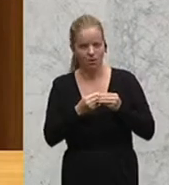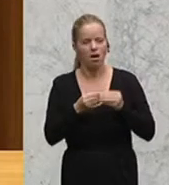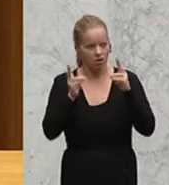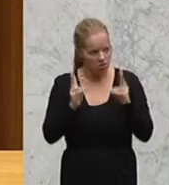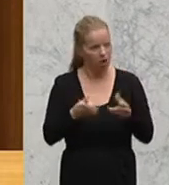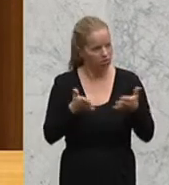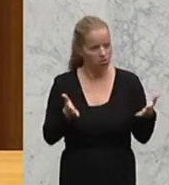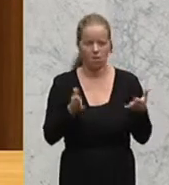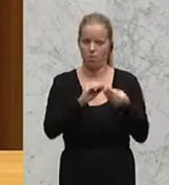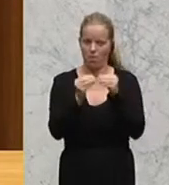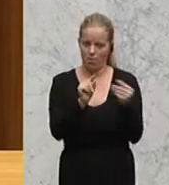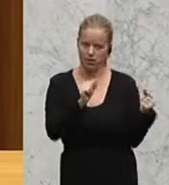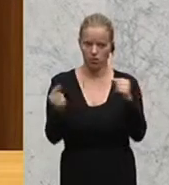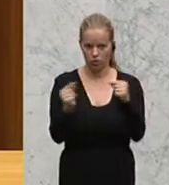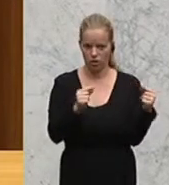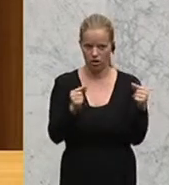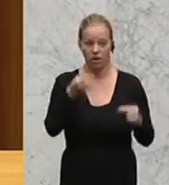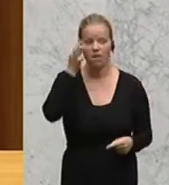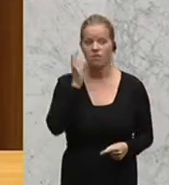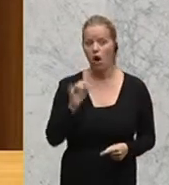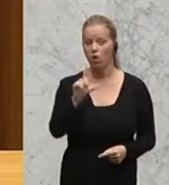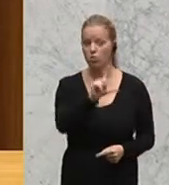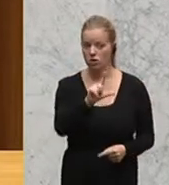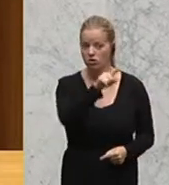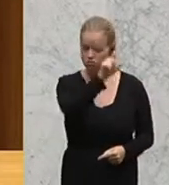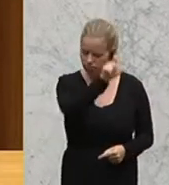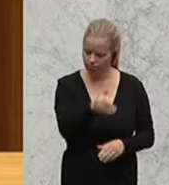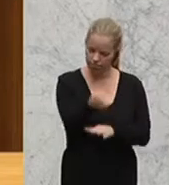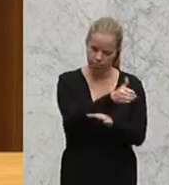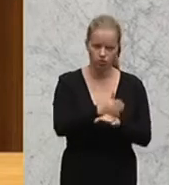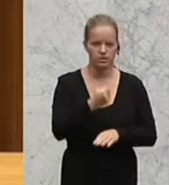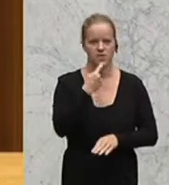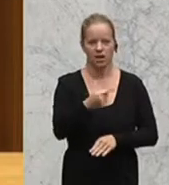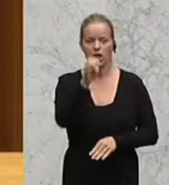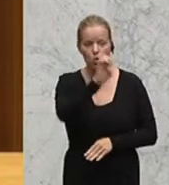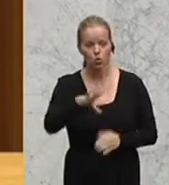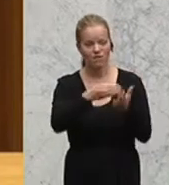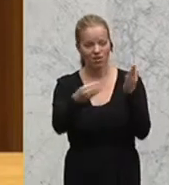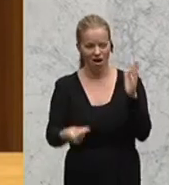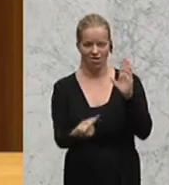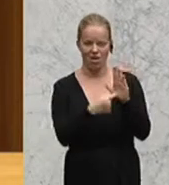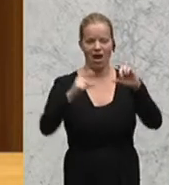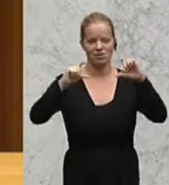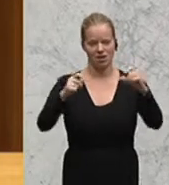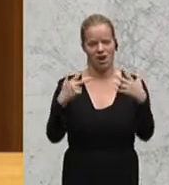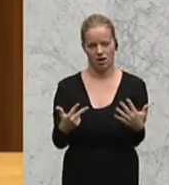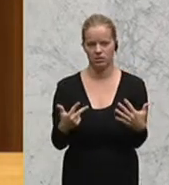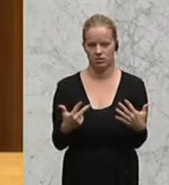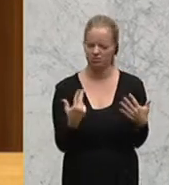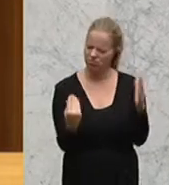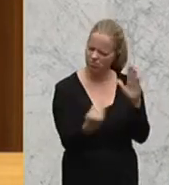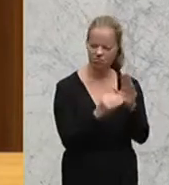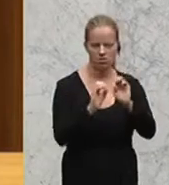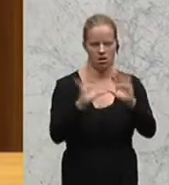diskutieren können. Denn Frau Lunacek hat es gesagt, im EU-Vertrag selbst, im Artikel 80, ist festgehalten,